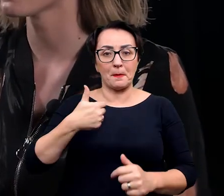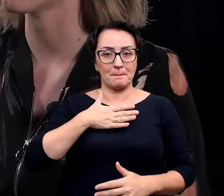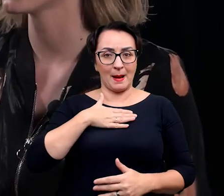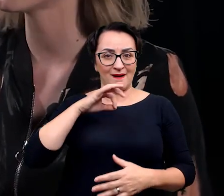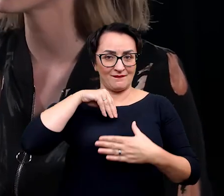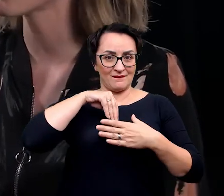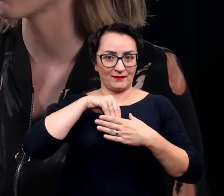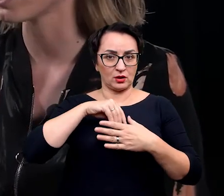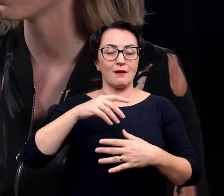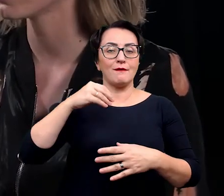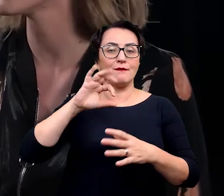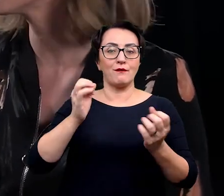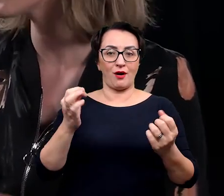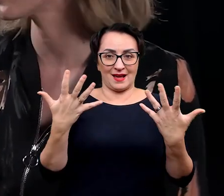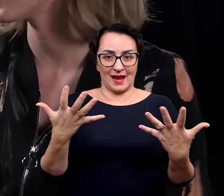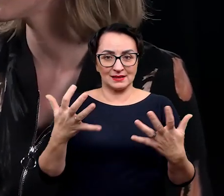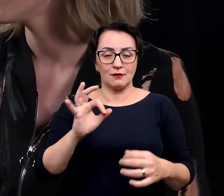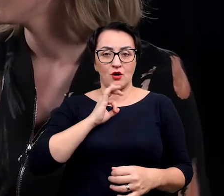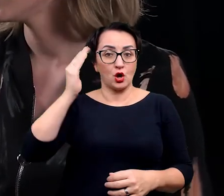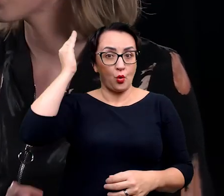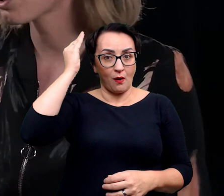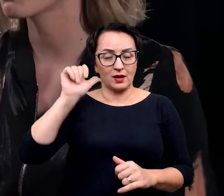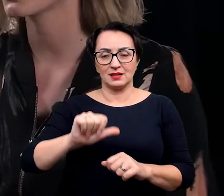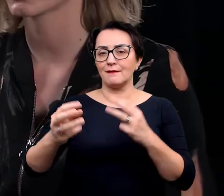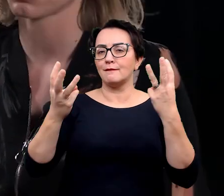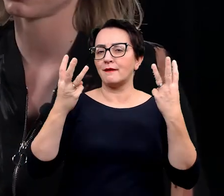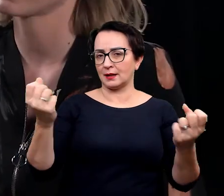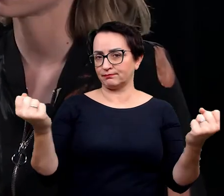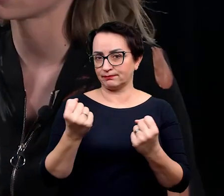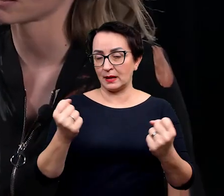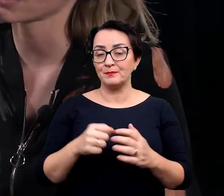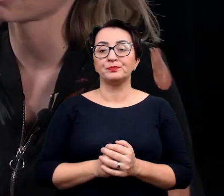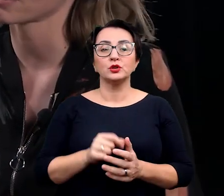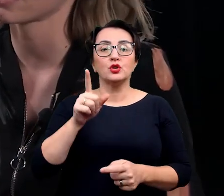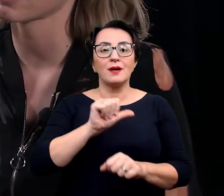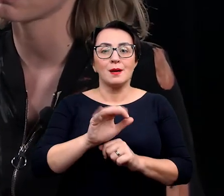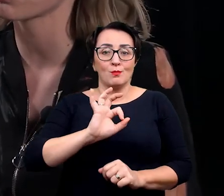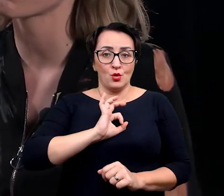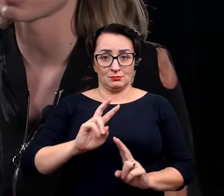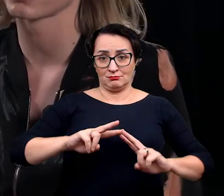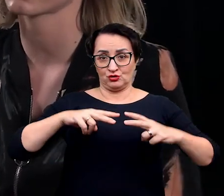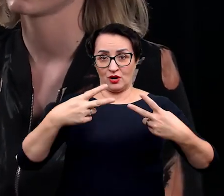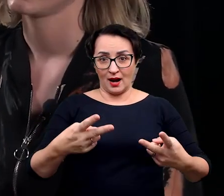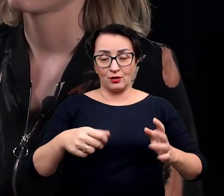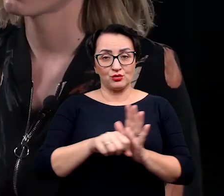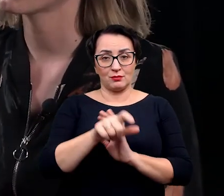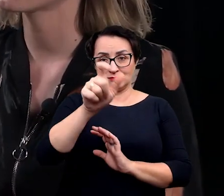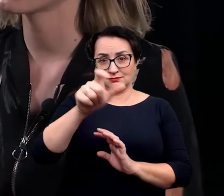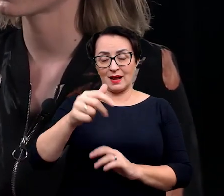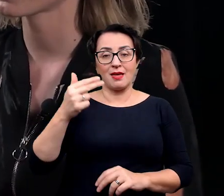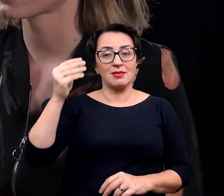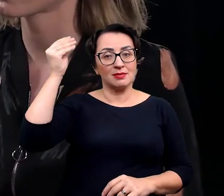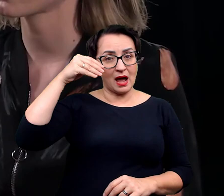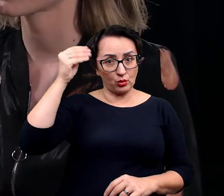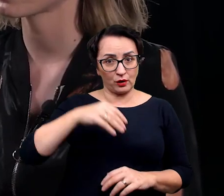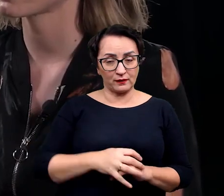się ma w swojej głowie i w swoich rękach jest ogromnie istotna. I to jest taki mój przekaz do naukowców